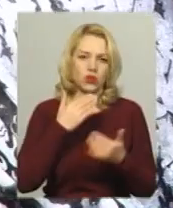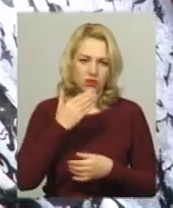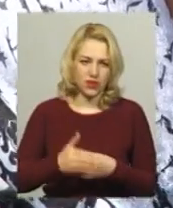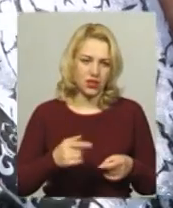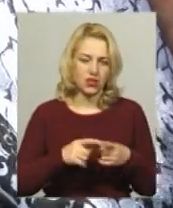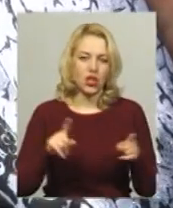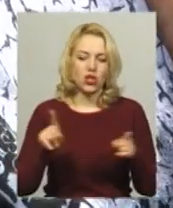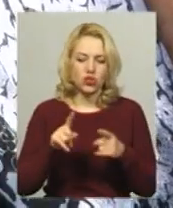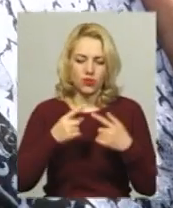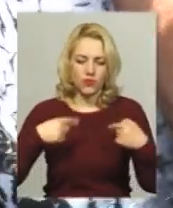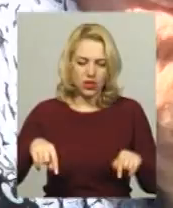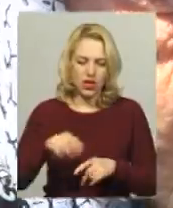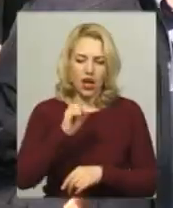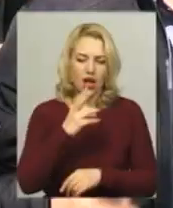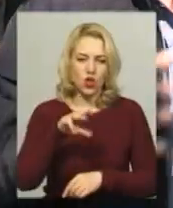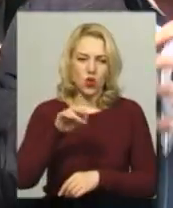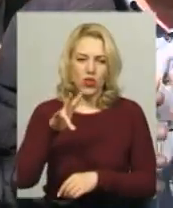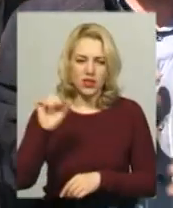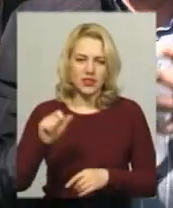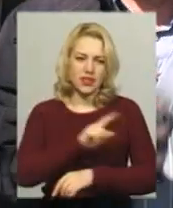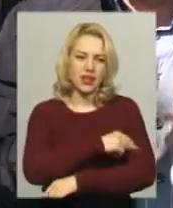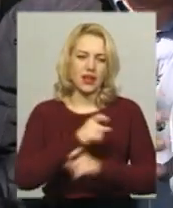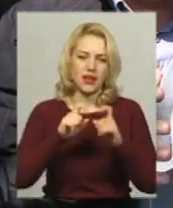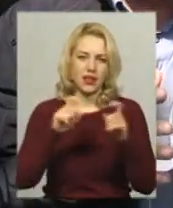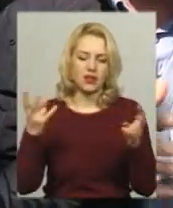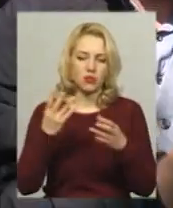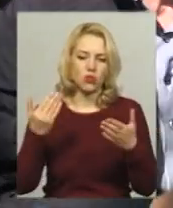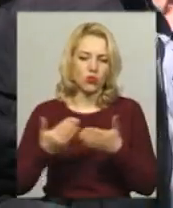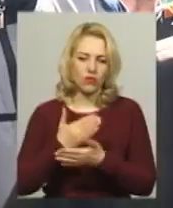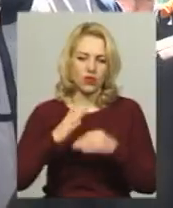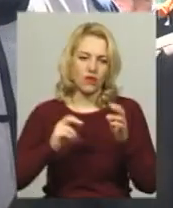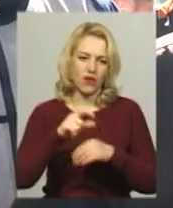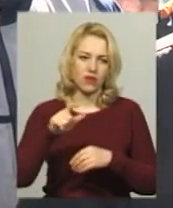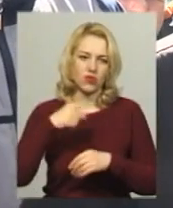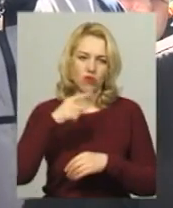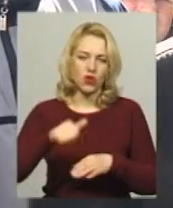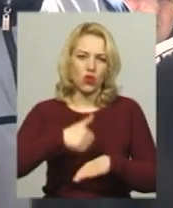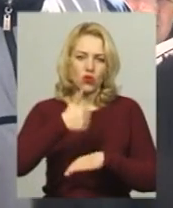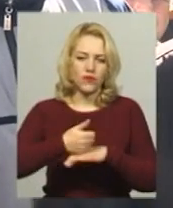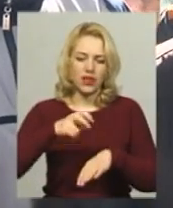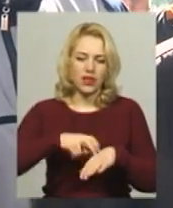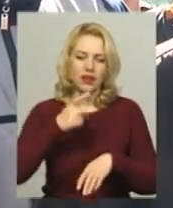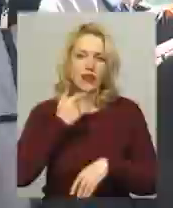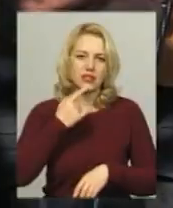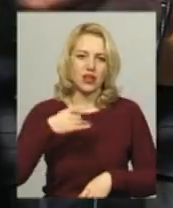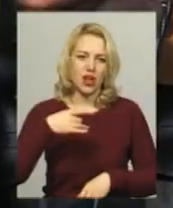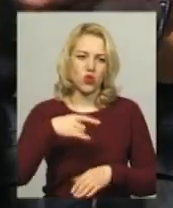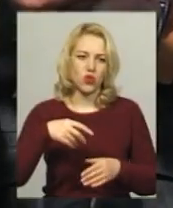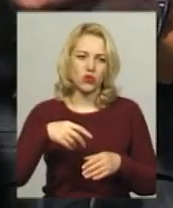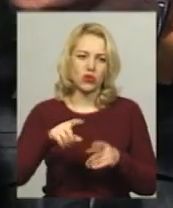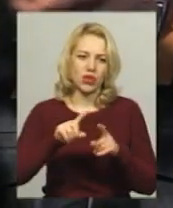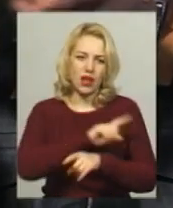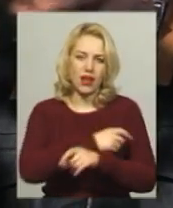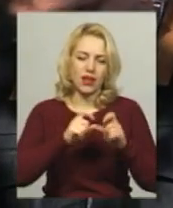Для того, щоб відділення Антонінської лікарні залишилось, потрібні нові фахівці, каже головний лікар Красилівської центральної районної лікарні Денис Дудко.